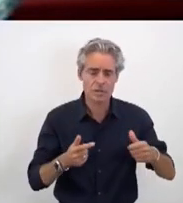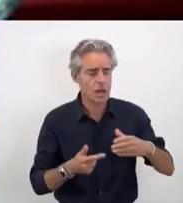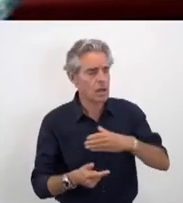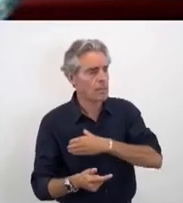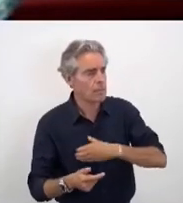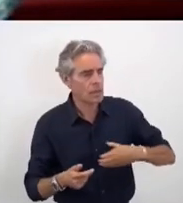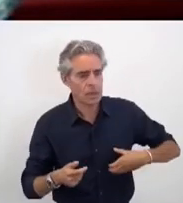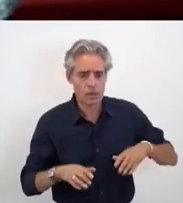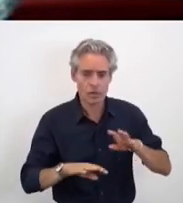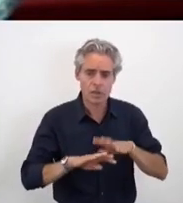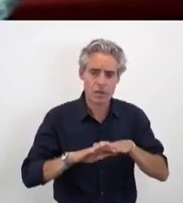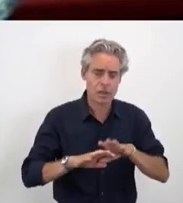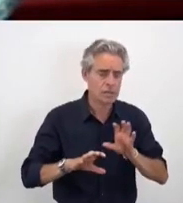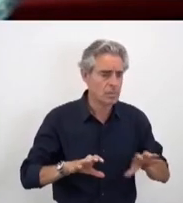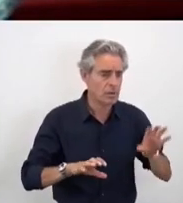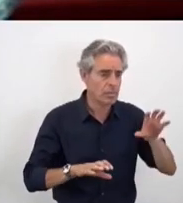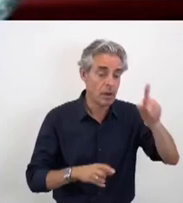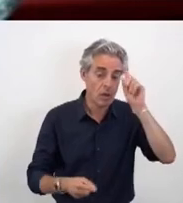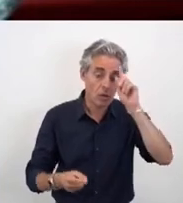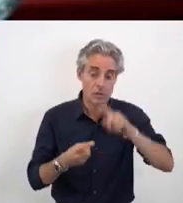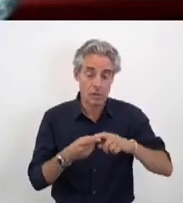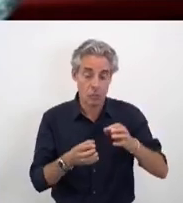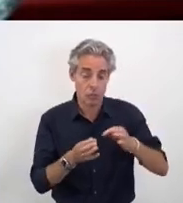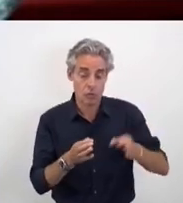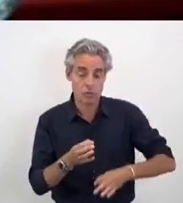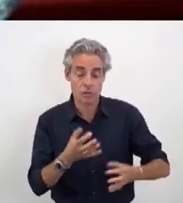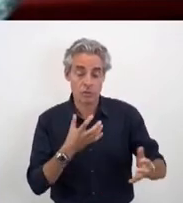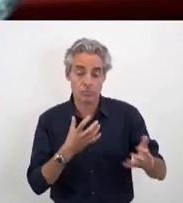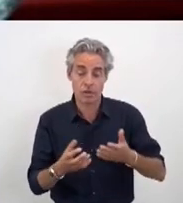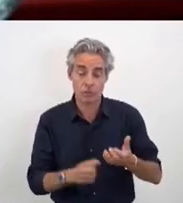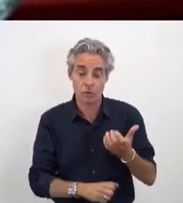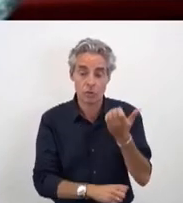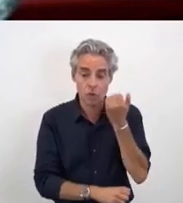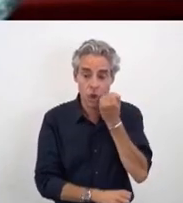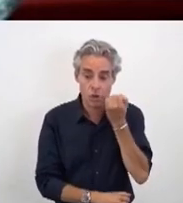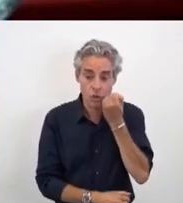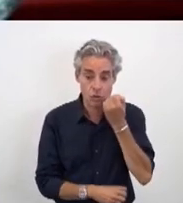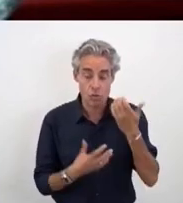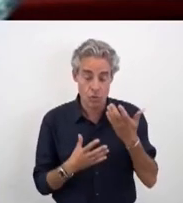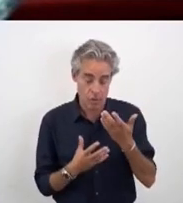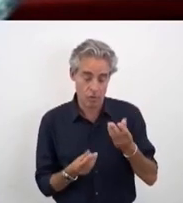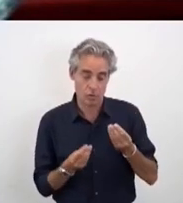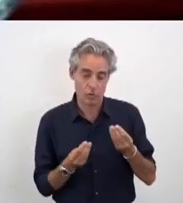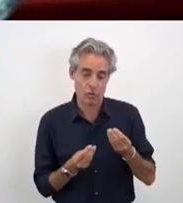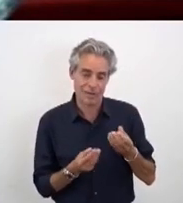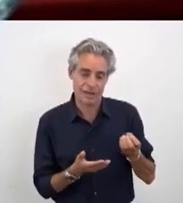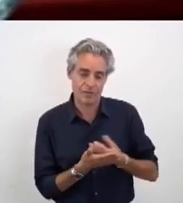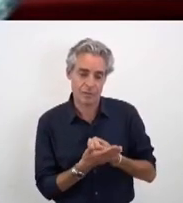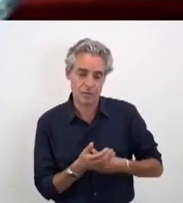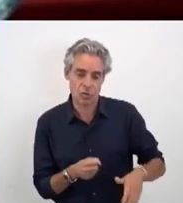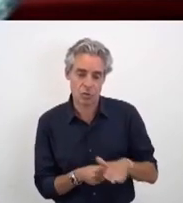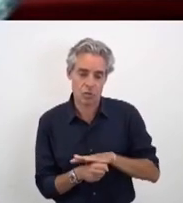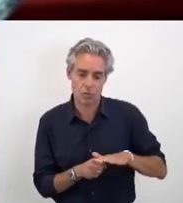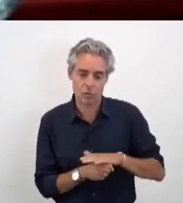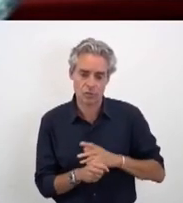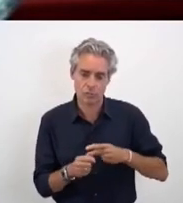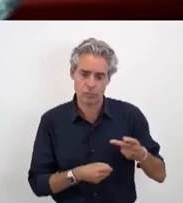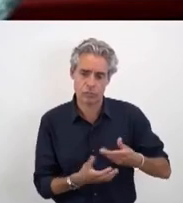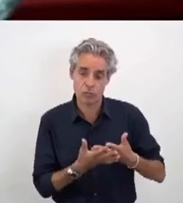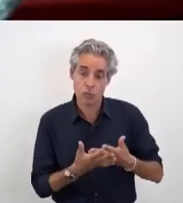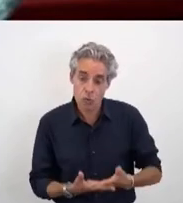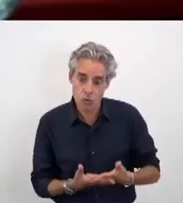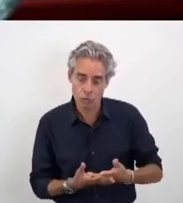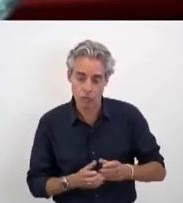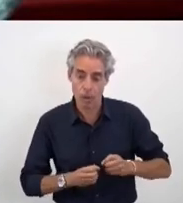quartier, le sujet de l'impact de la consommation de la drogue reçoivent des informations beaucoup plus massives